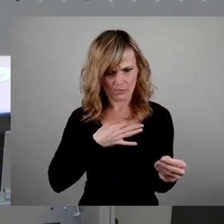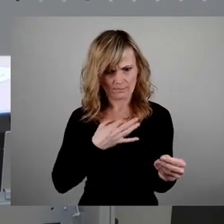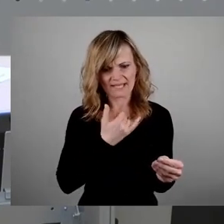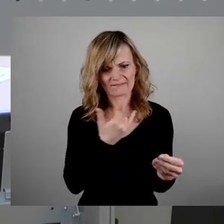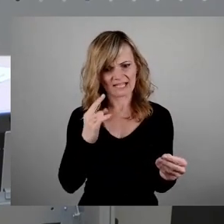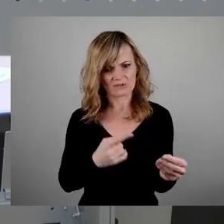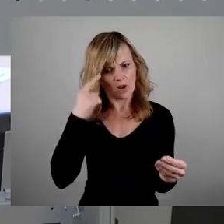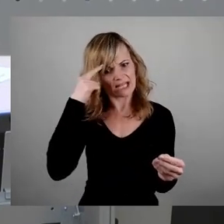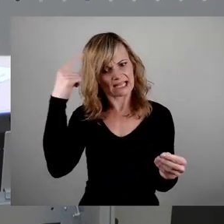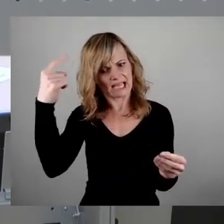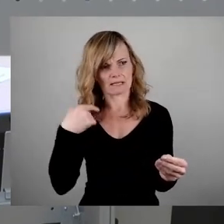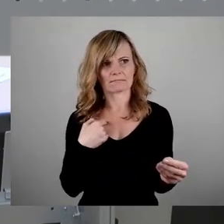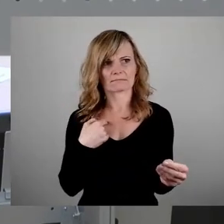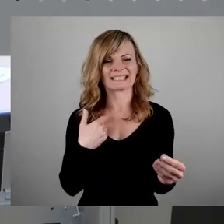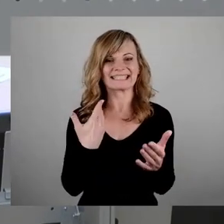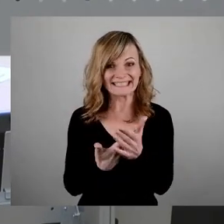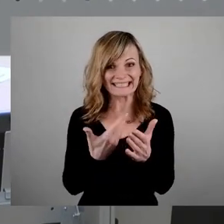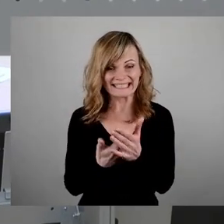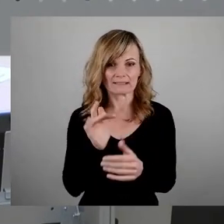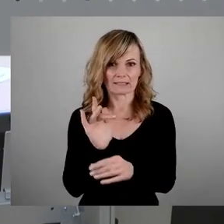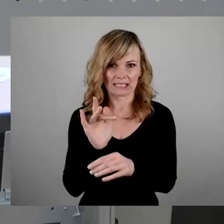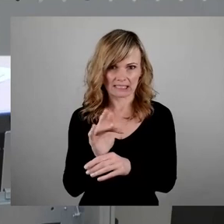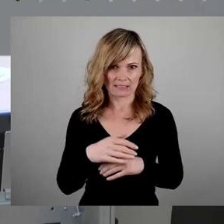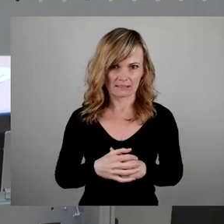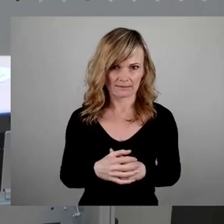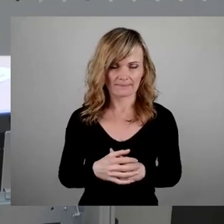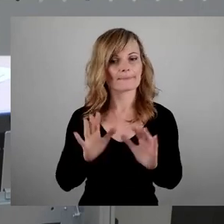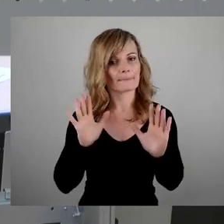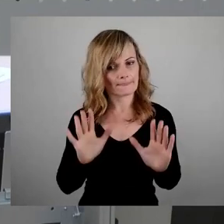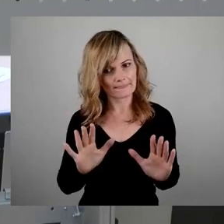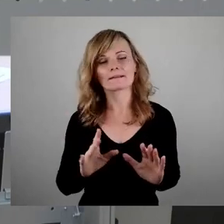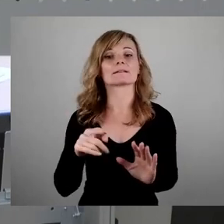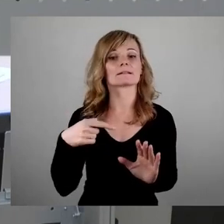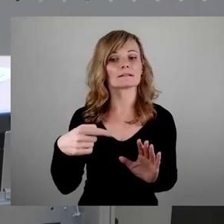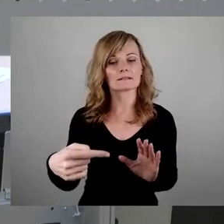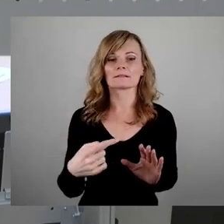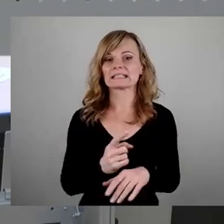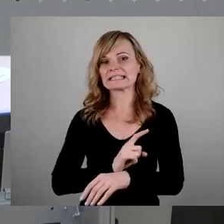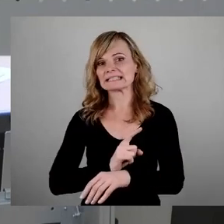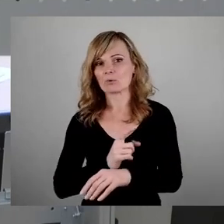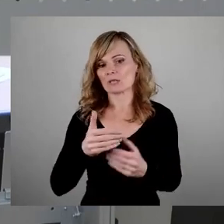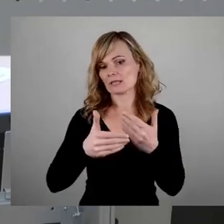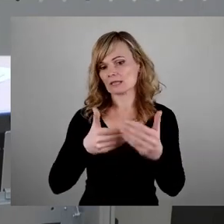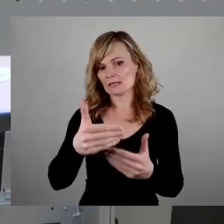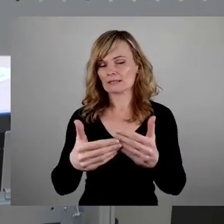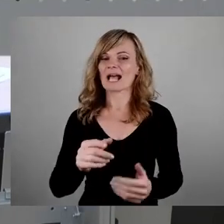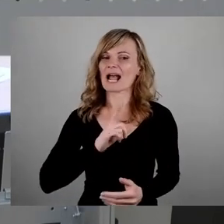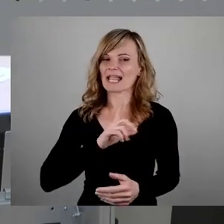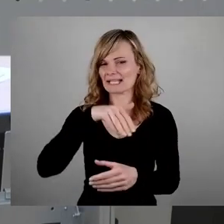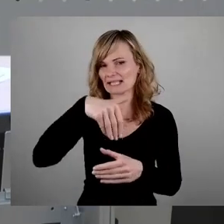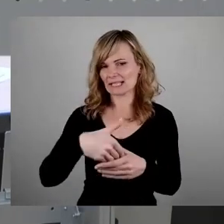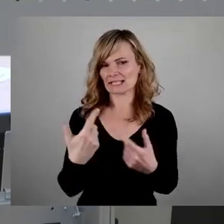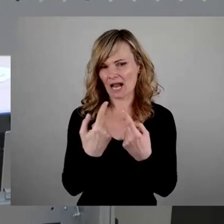geäußert wurde. Ich möchte aber hier in den nächsten Sekunden eigentlich etwas anderes sagen. Ich möchte mich